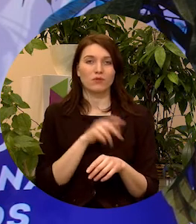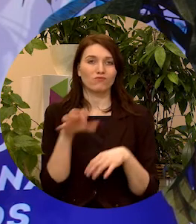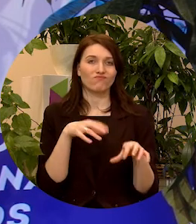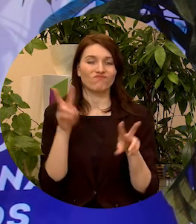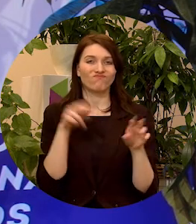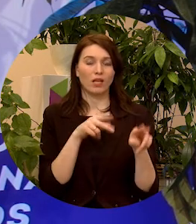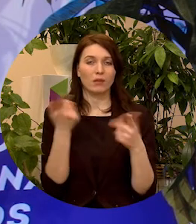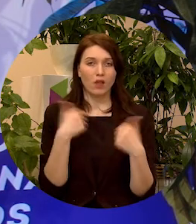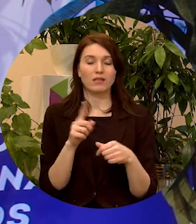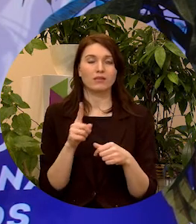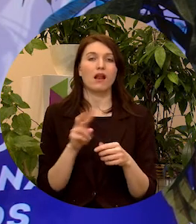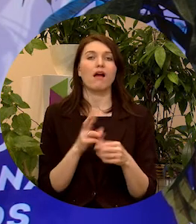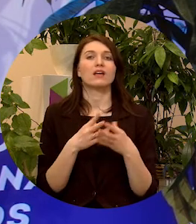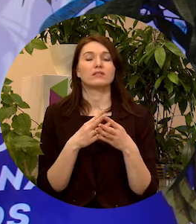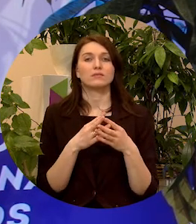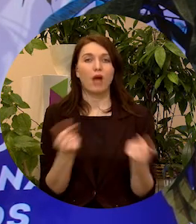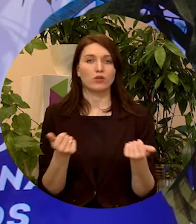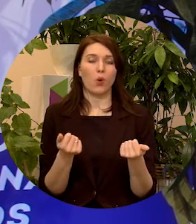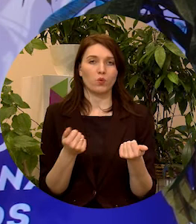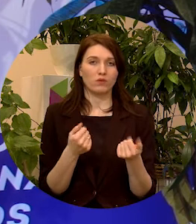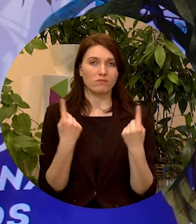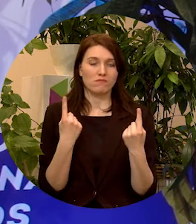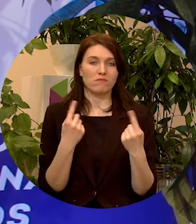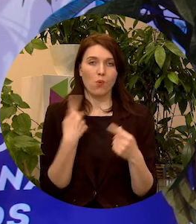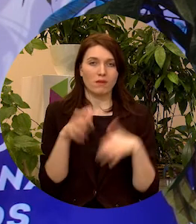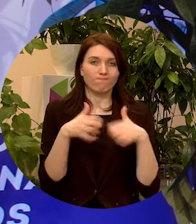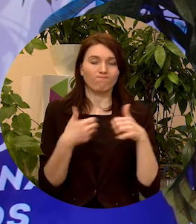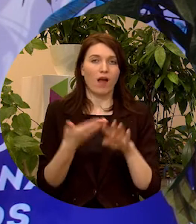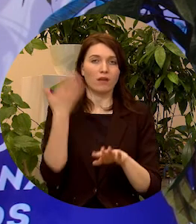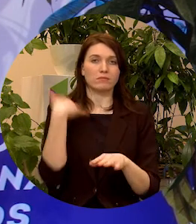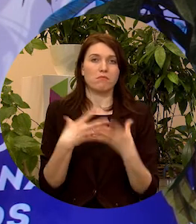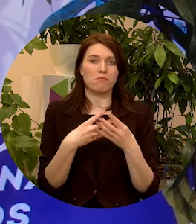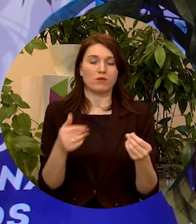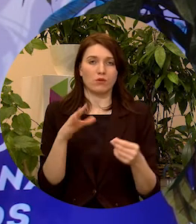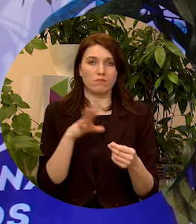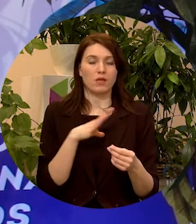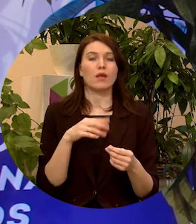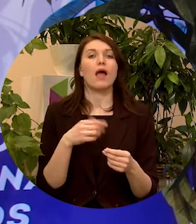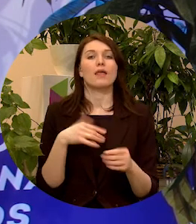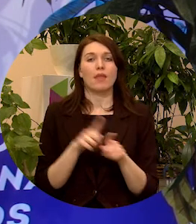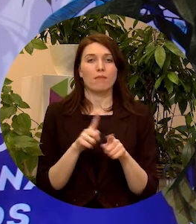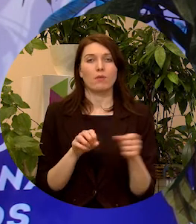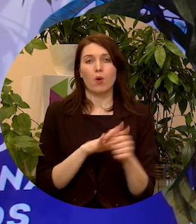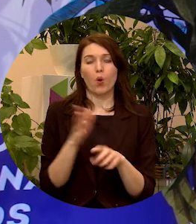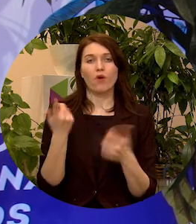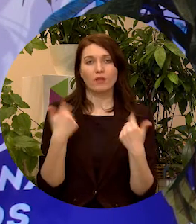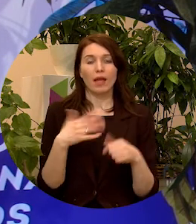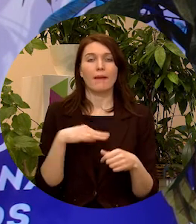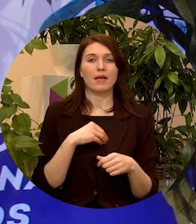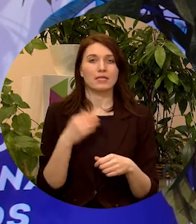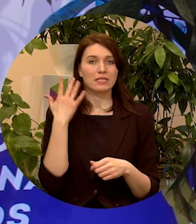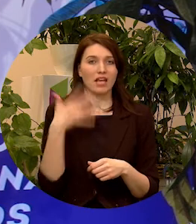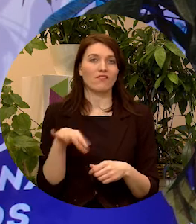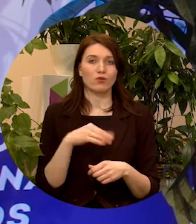tomēr ietrūna arī par Covid pandēmiju, kur tad mēs ceram arī visi pārdzīvot un doties pilnvērtīgu mamutu medībās,